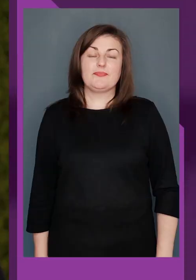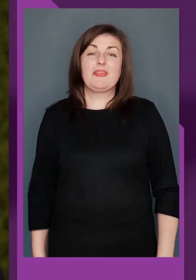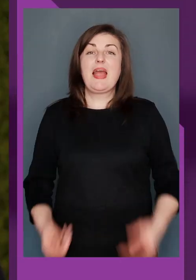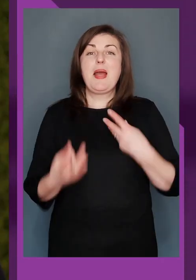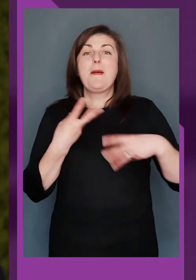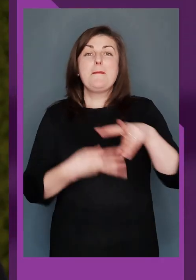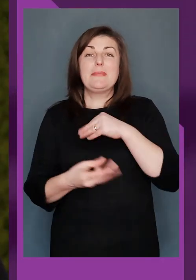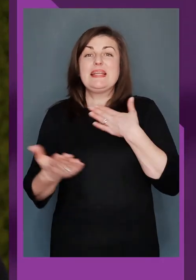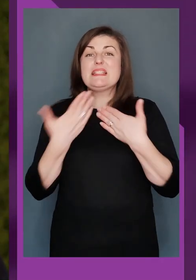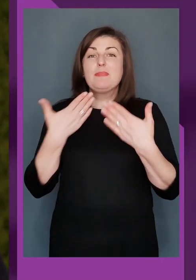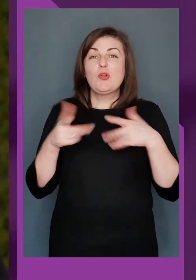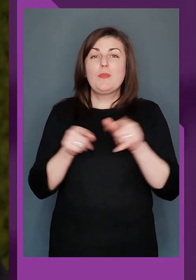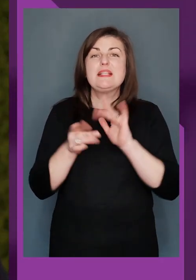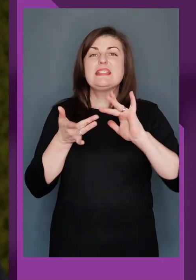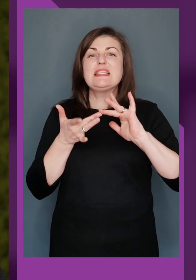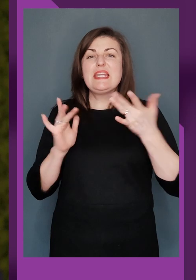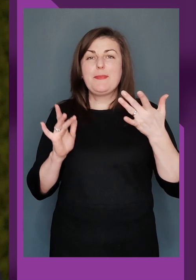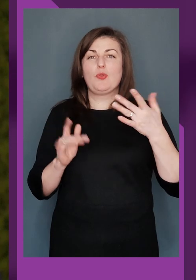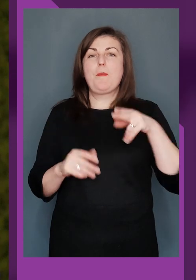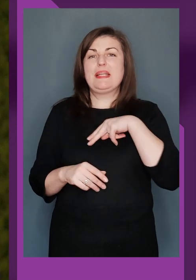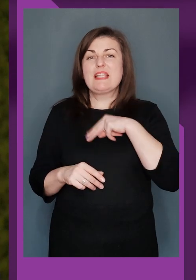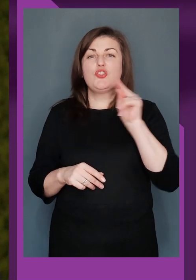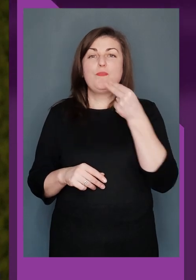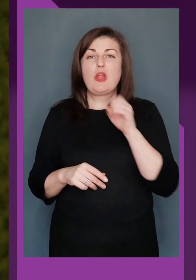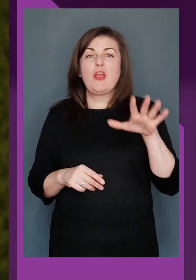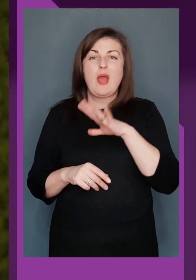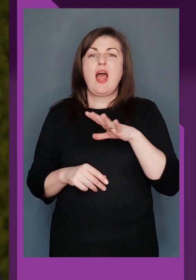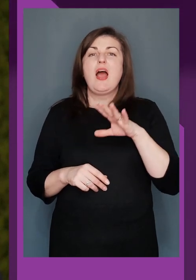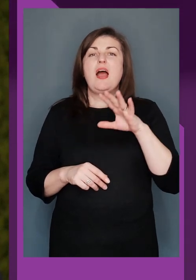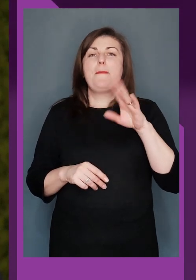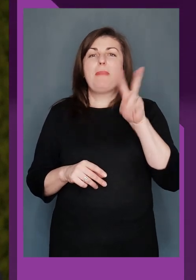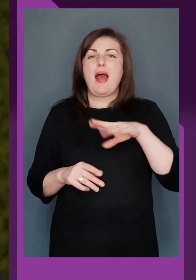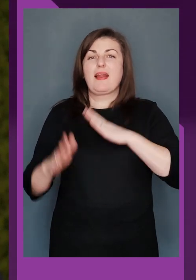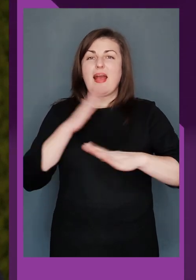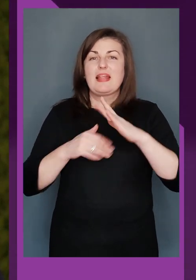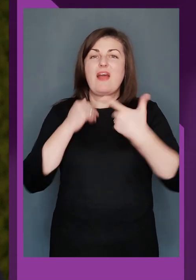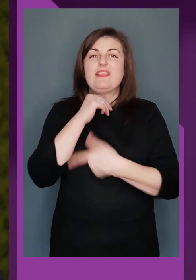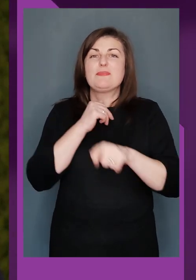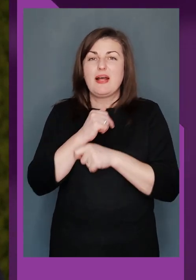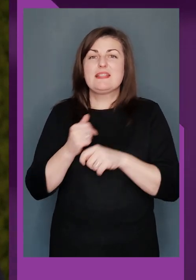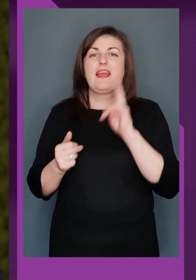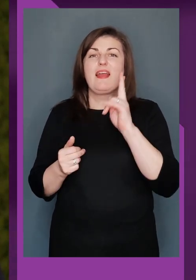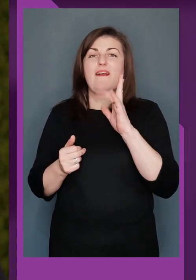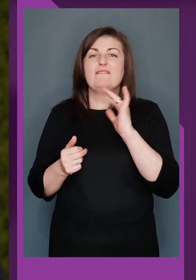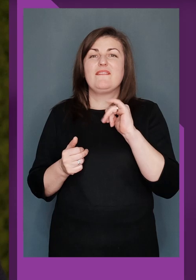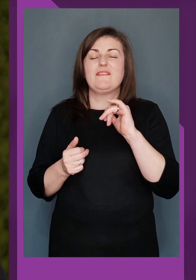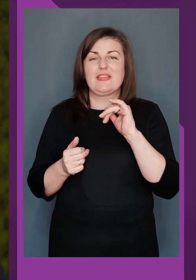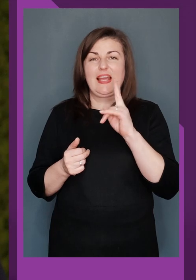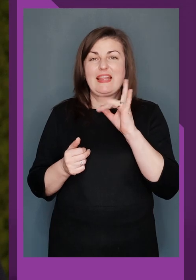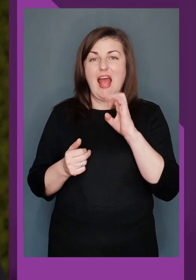Ми спілкуємося з срібною прозеркою чемпіонату Європи з пара карате в іспанській Гвадалахарі. Кнарік